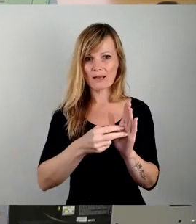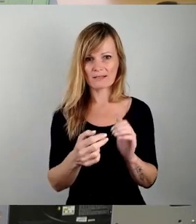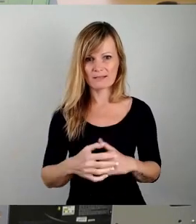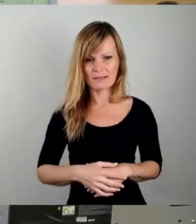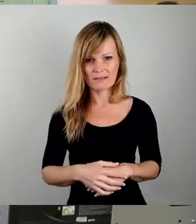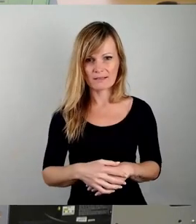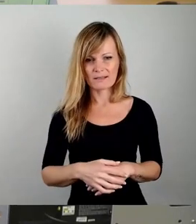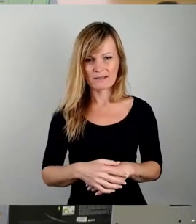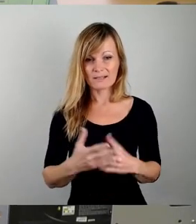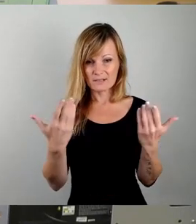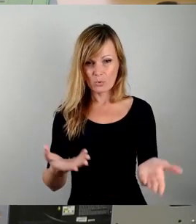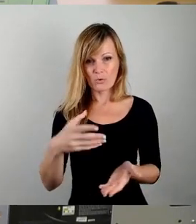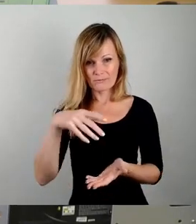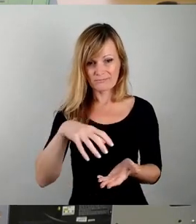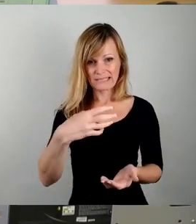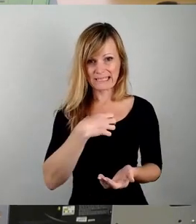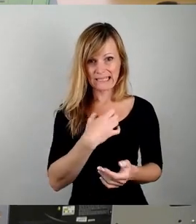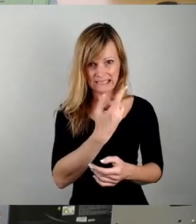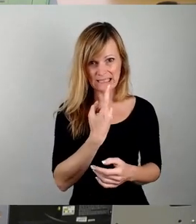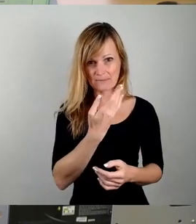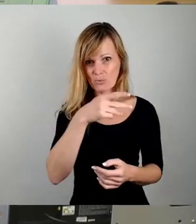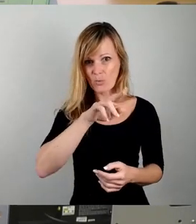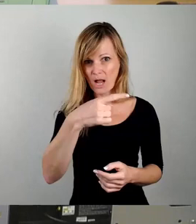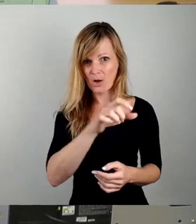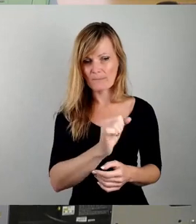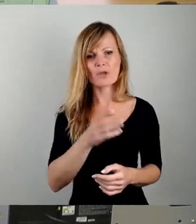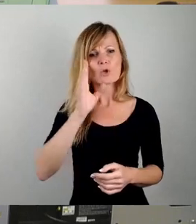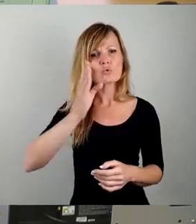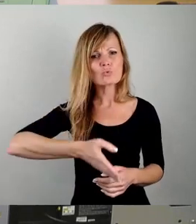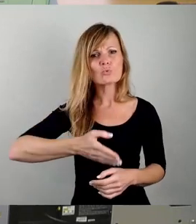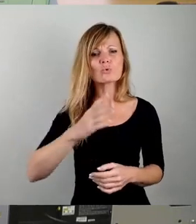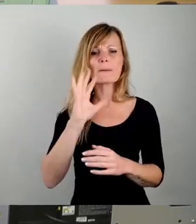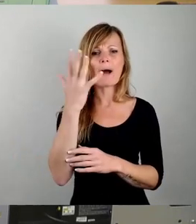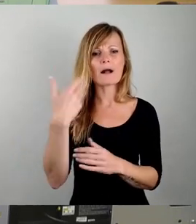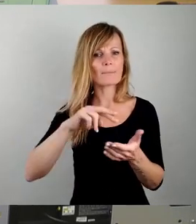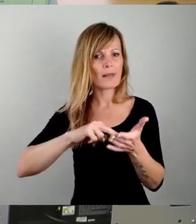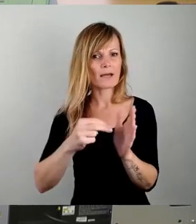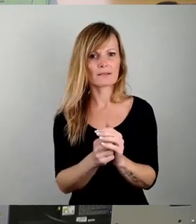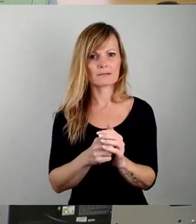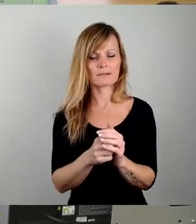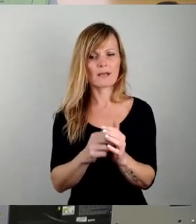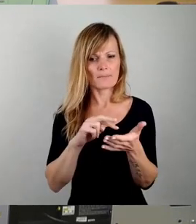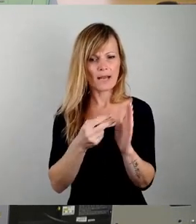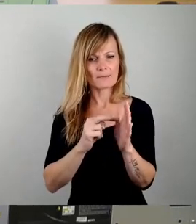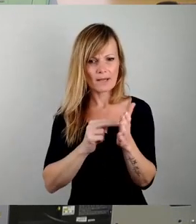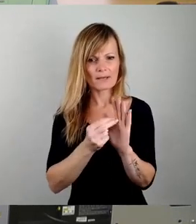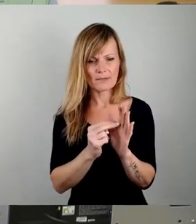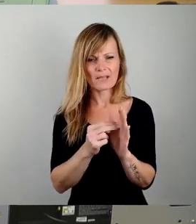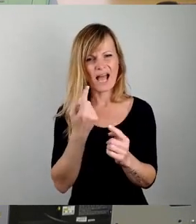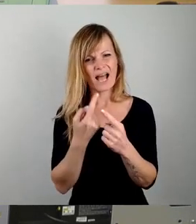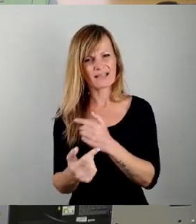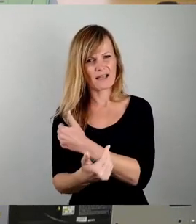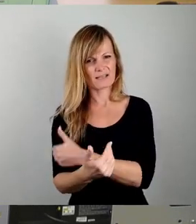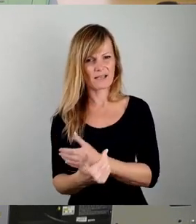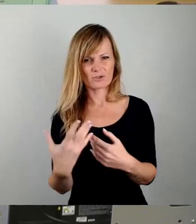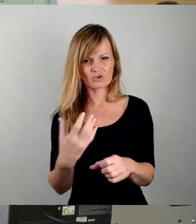planen, sie möchte den Südpark planen. Auf der anderen Seite kommt sie gar nicht zurecht, die Grünanlagen, die die Stadt jetzt derzeit im